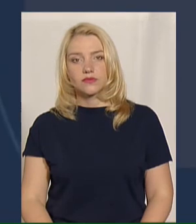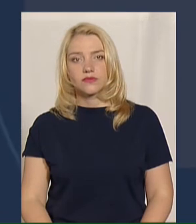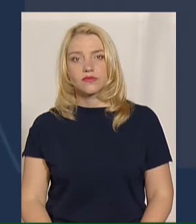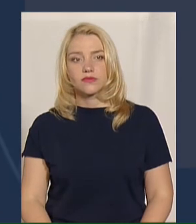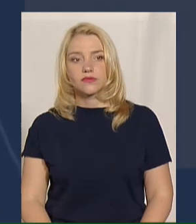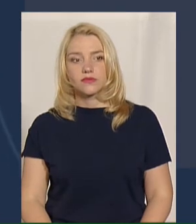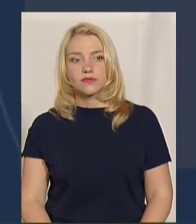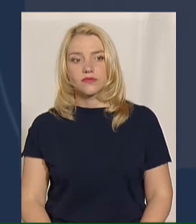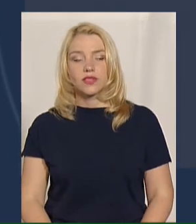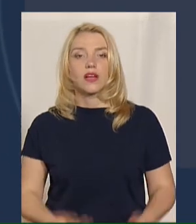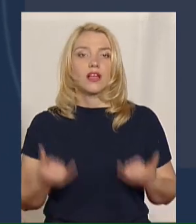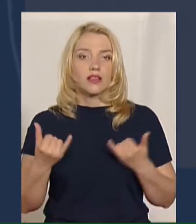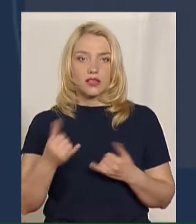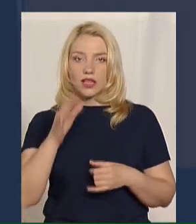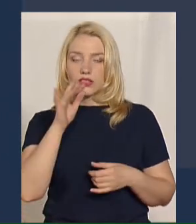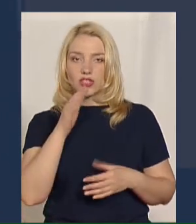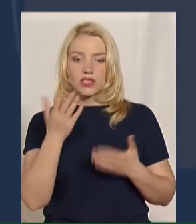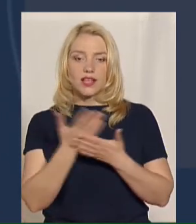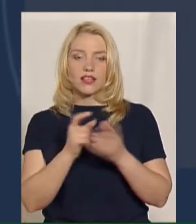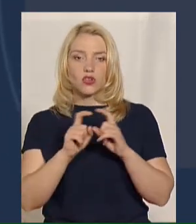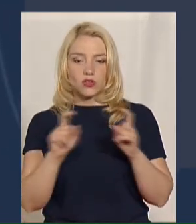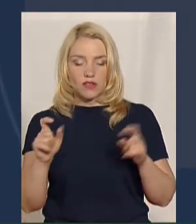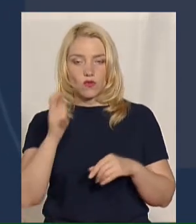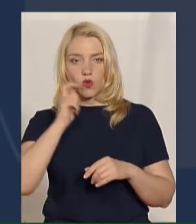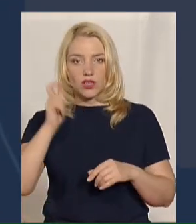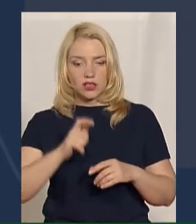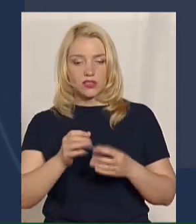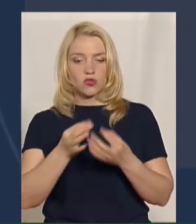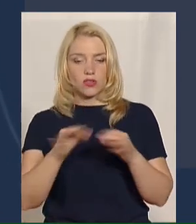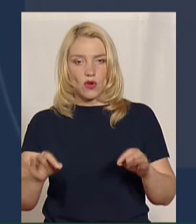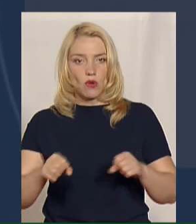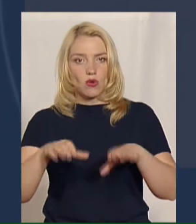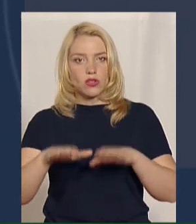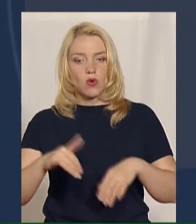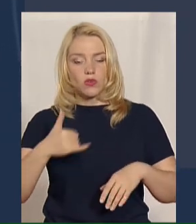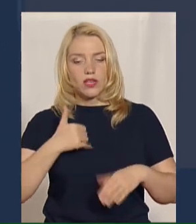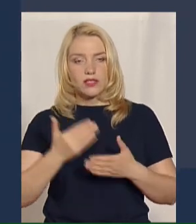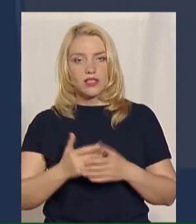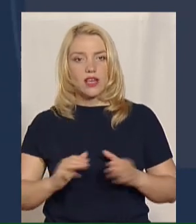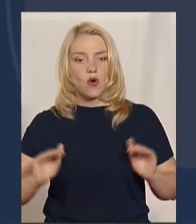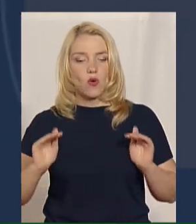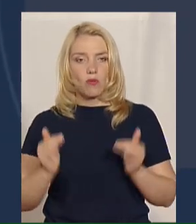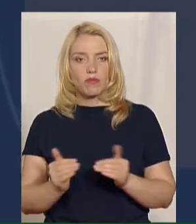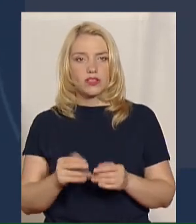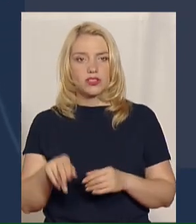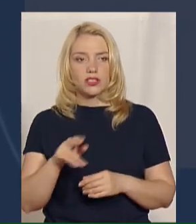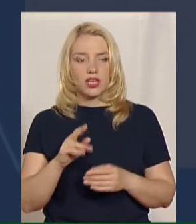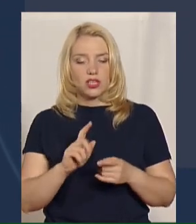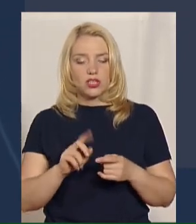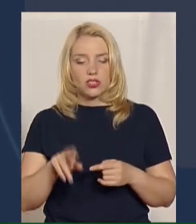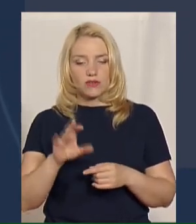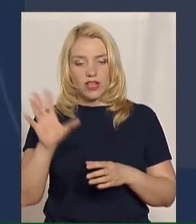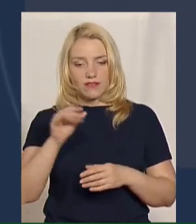На даний час кінотеатри в країні дозволені постановою. В нас діє обмеження зараз по роботі кінотеатрів, як і всіх